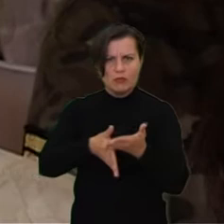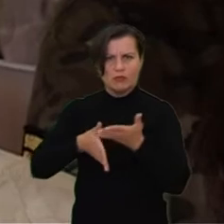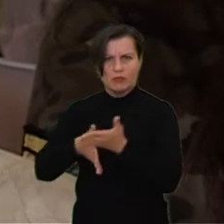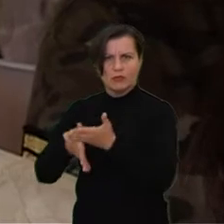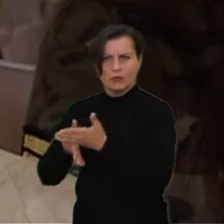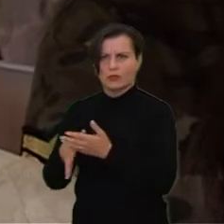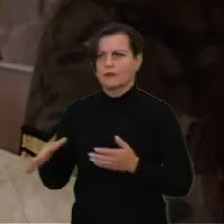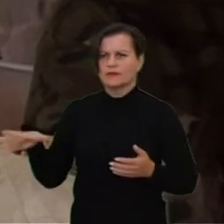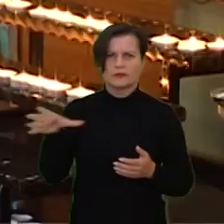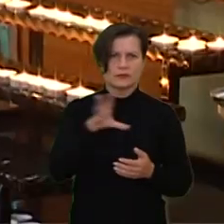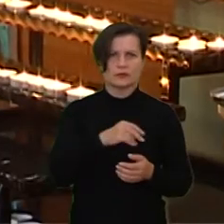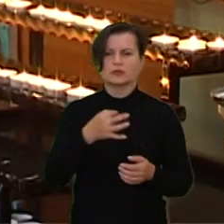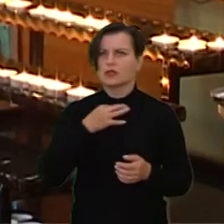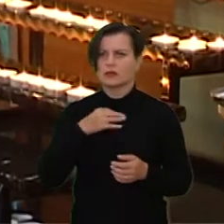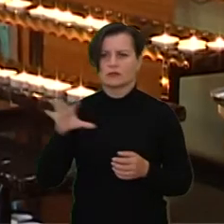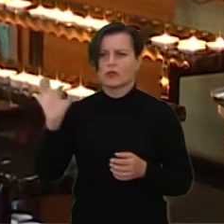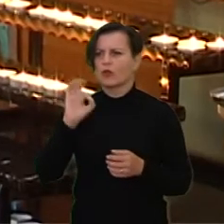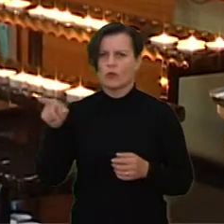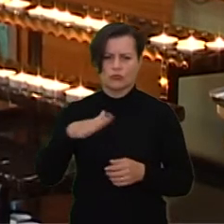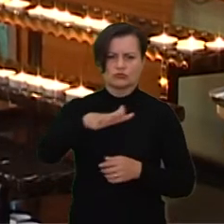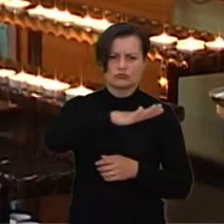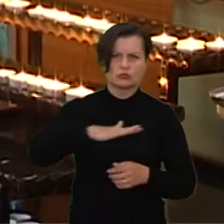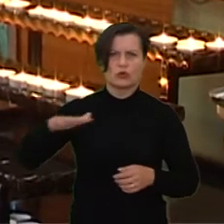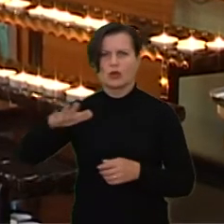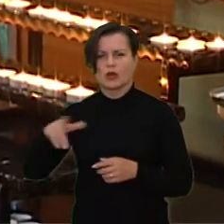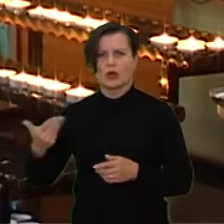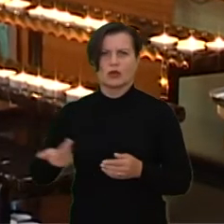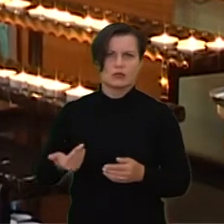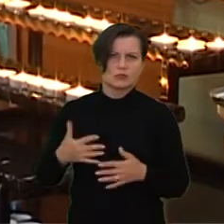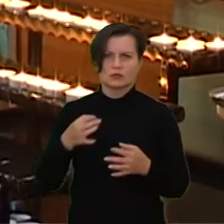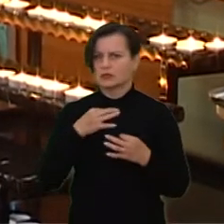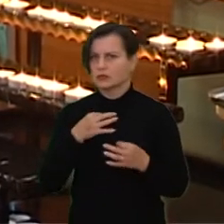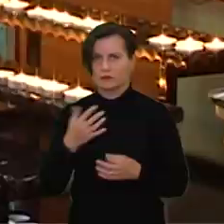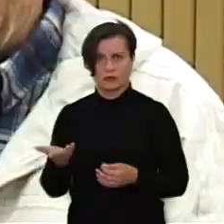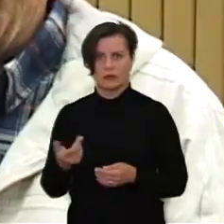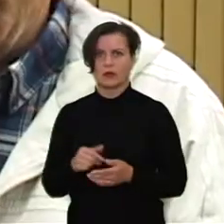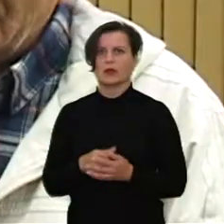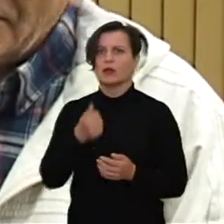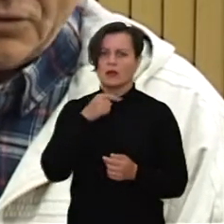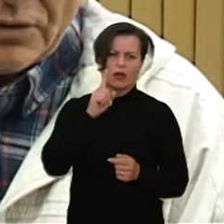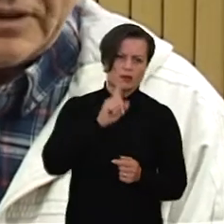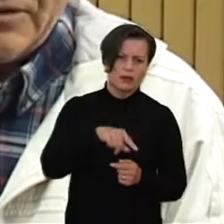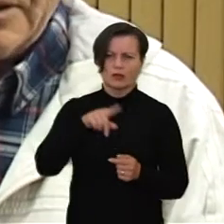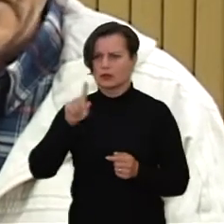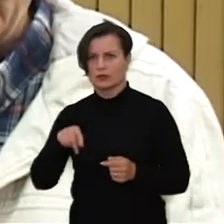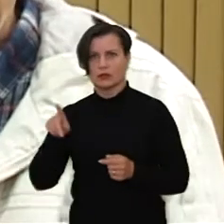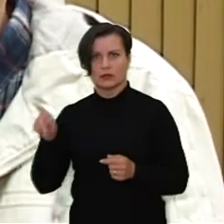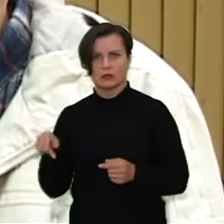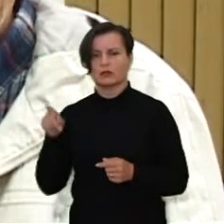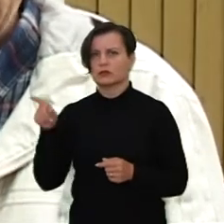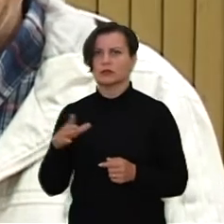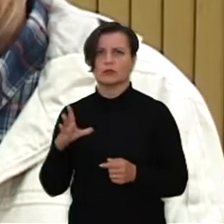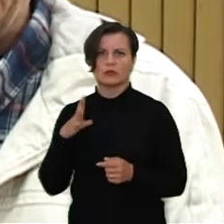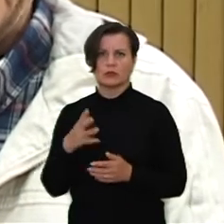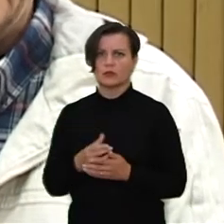norėjau padėti, visiems. Nesvarbu kūkos tautybės. Ar tu ten tos tautybės, ar